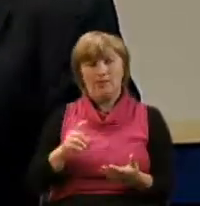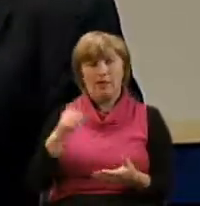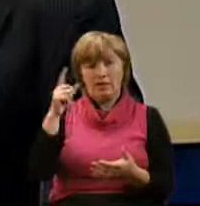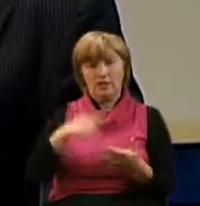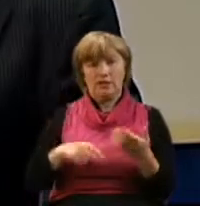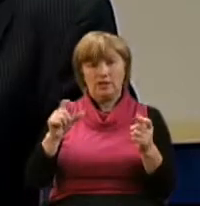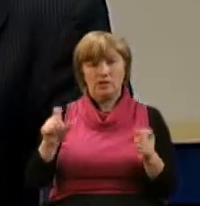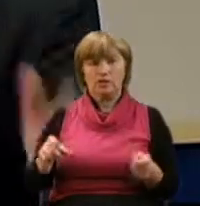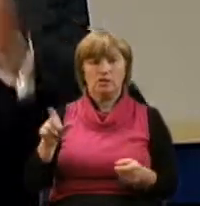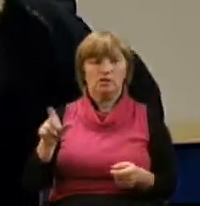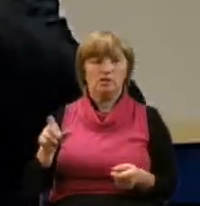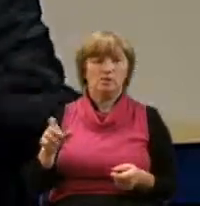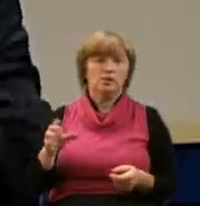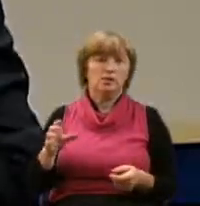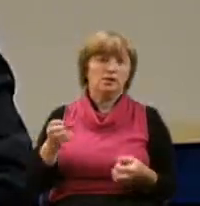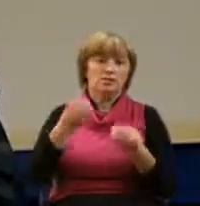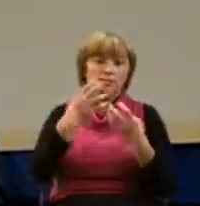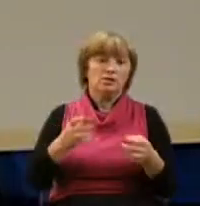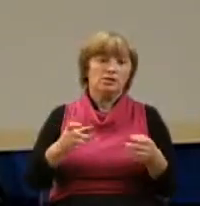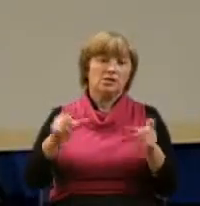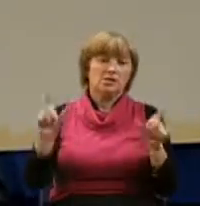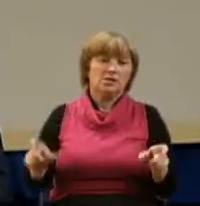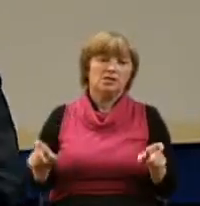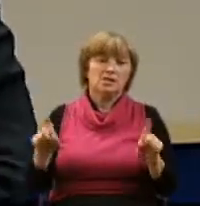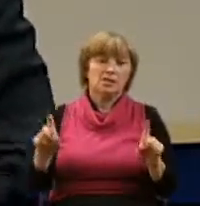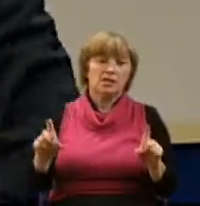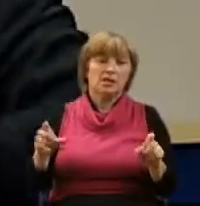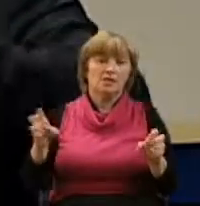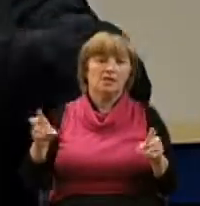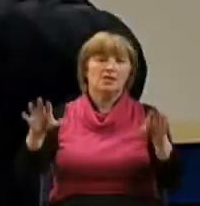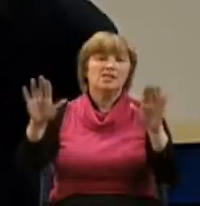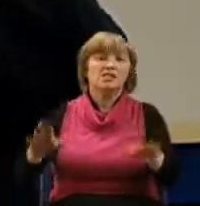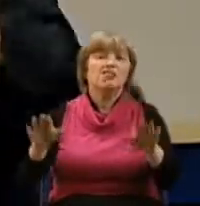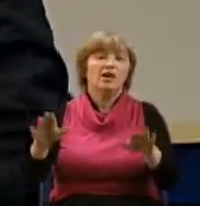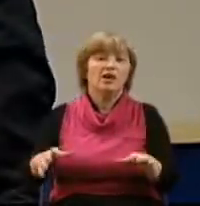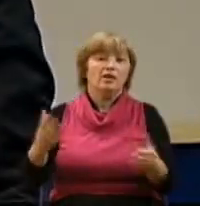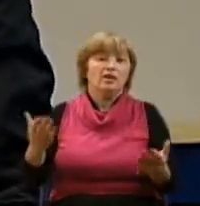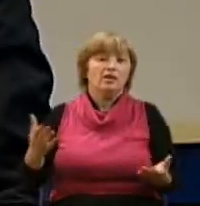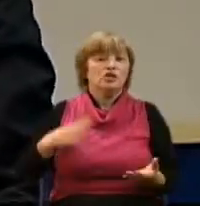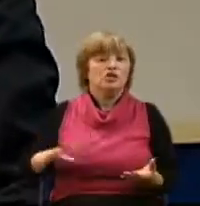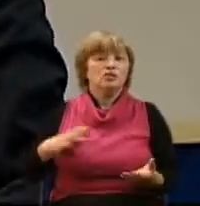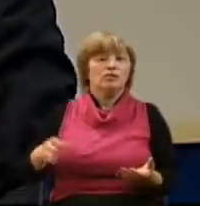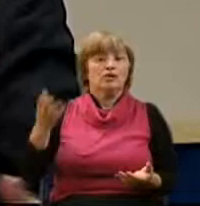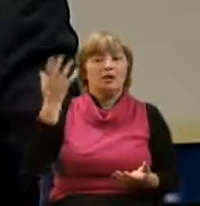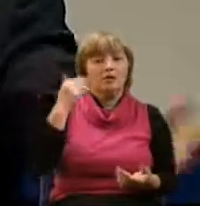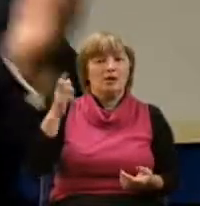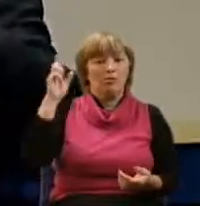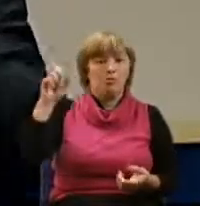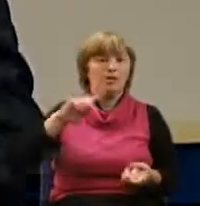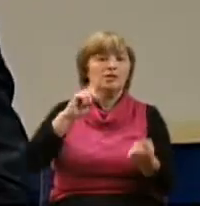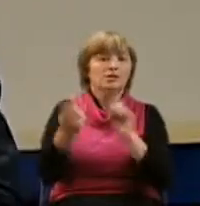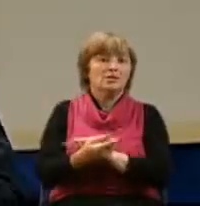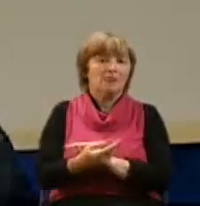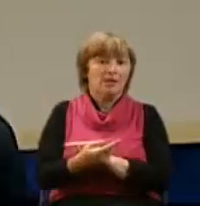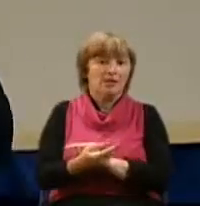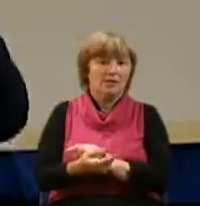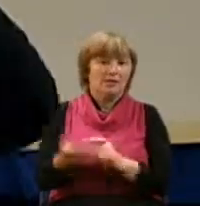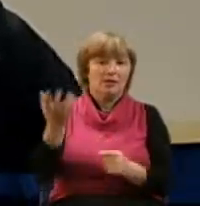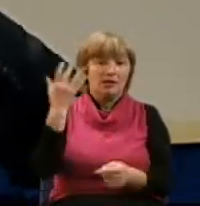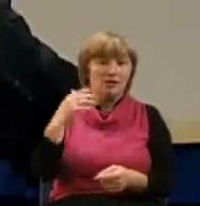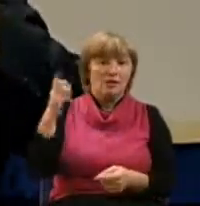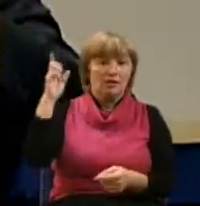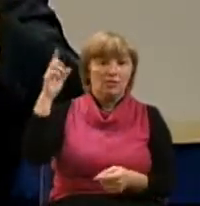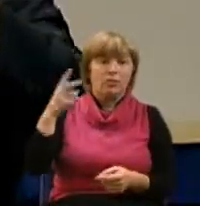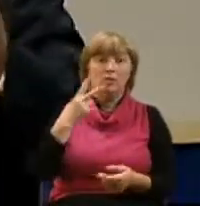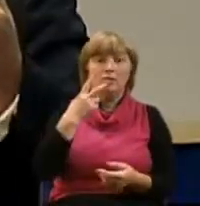позицию занимают. Они просто сидят на диване и думают о том, когда же Бог их изменит? Когда же Бог их сделает другими? Когда же Бог